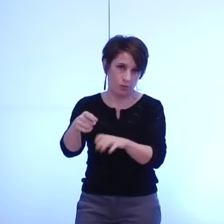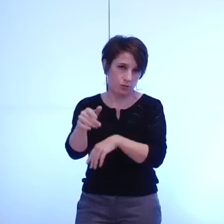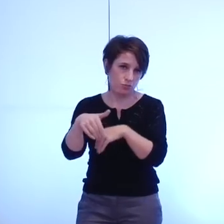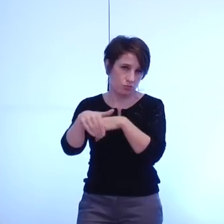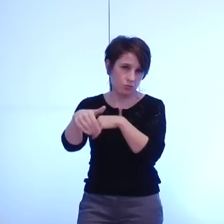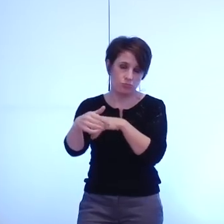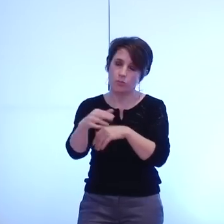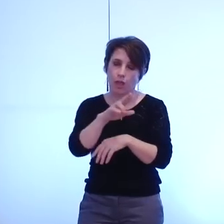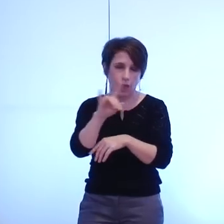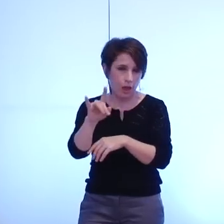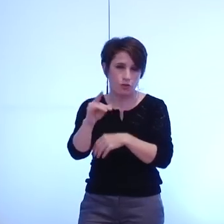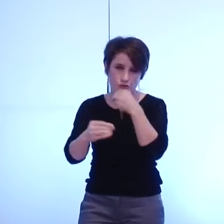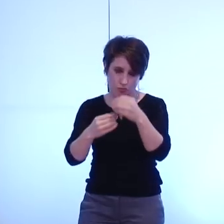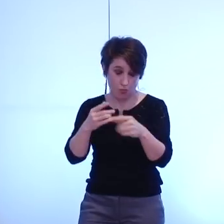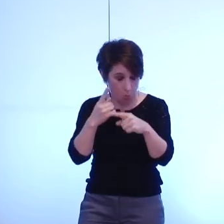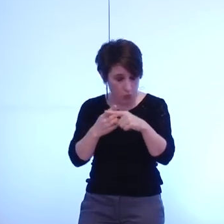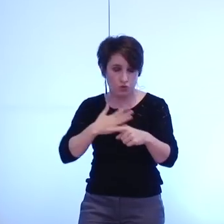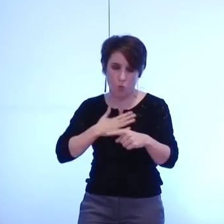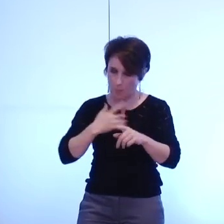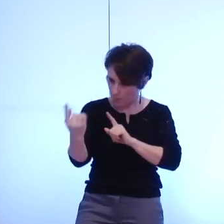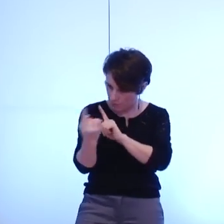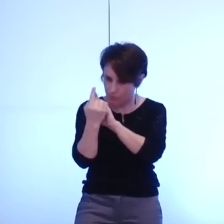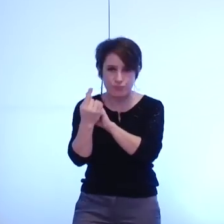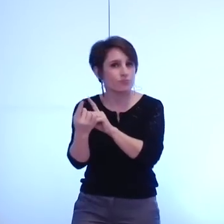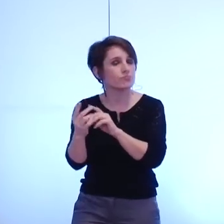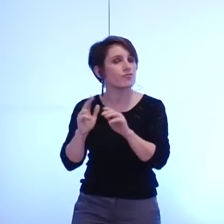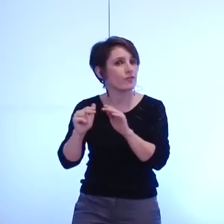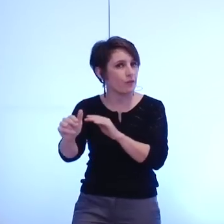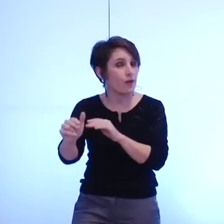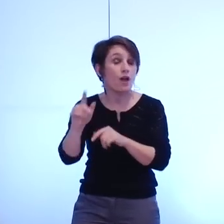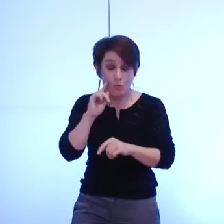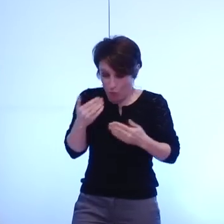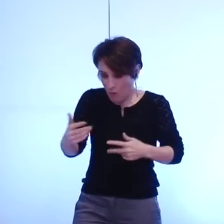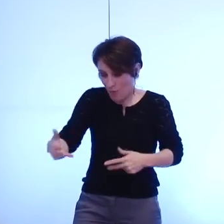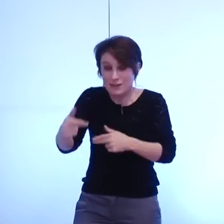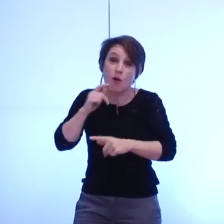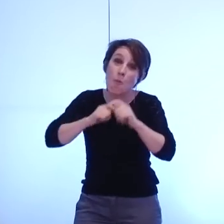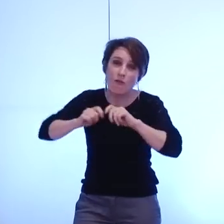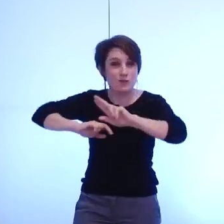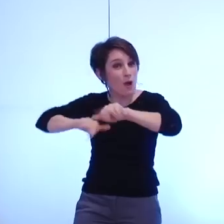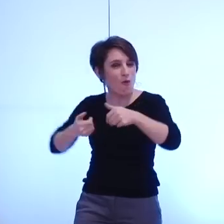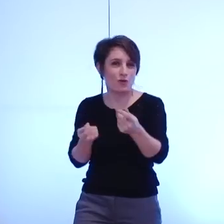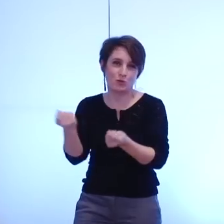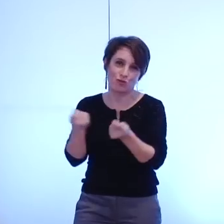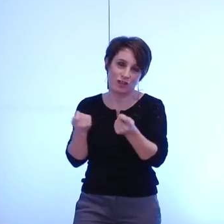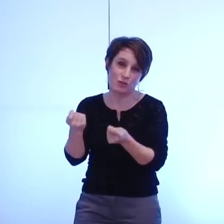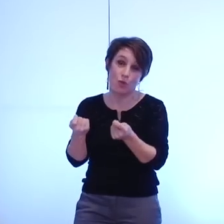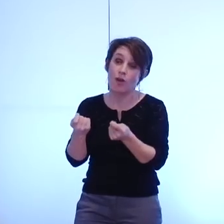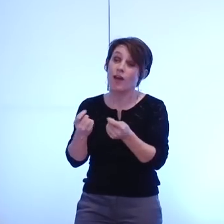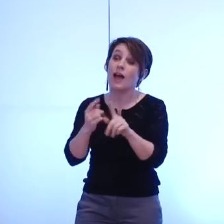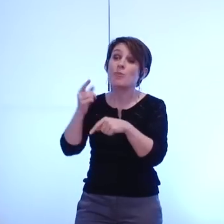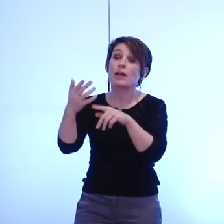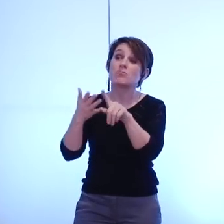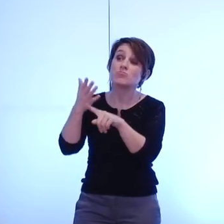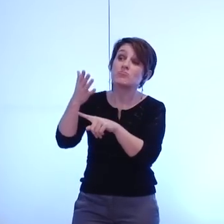les ressources humaines et par moi-même puisque nous avons cette phase de convention de gestion avant d'arriver dans une phase où les périmètres seront définitivement